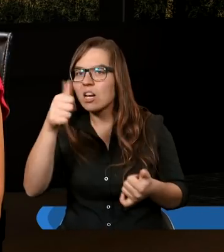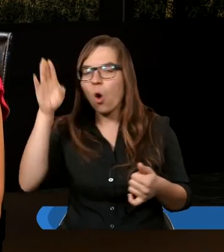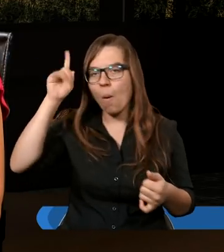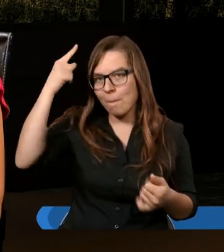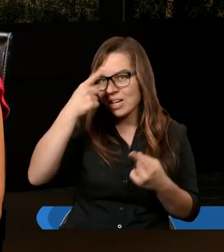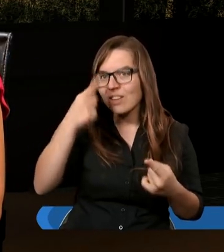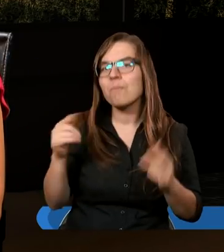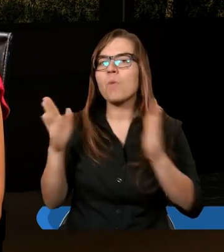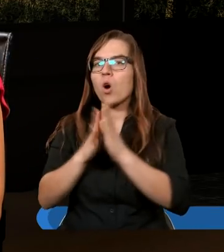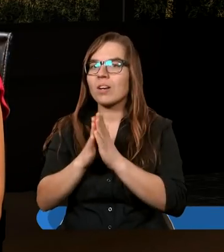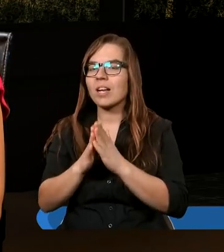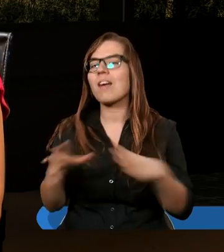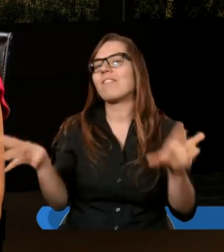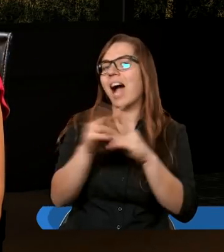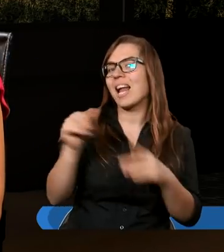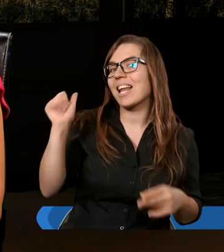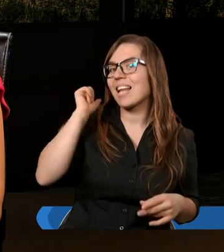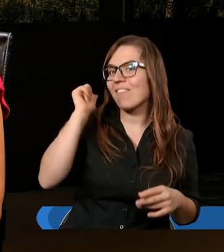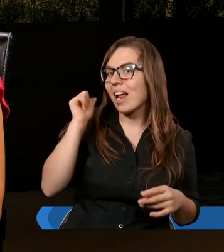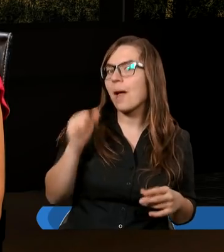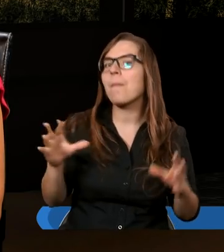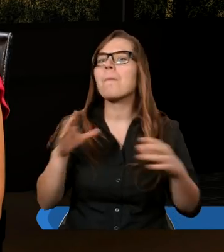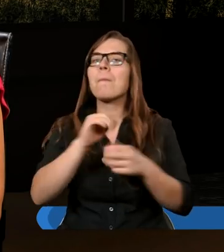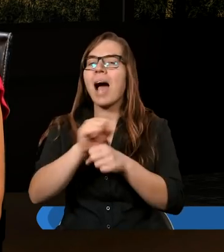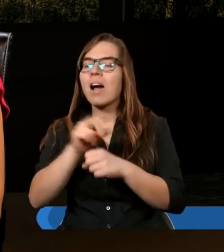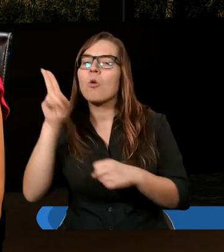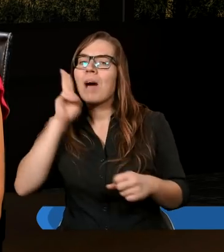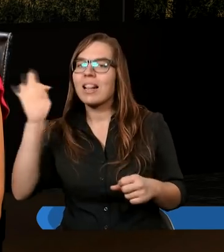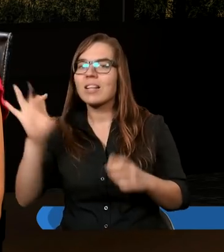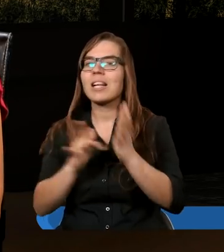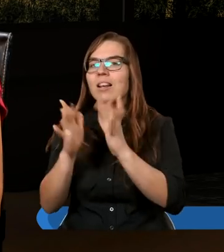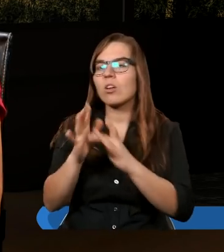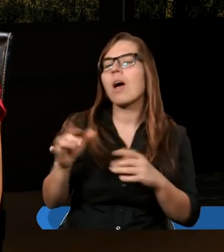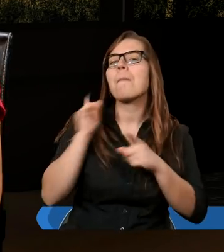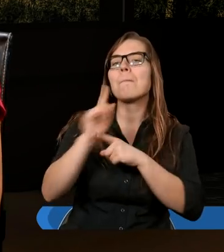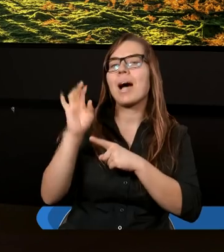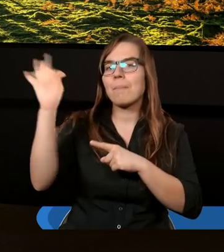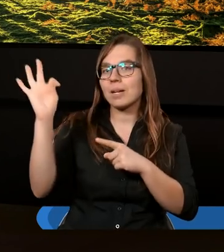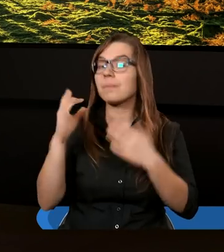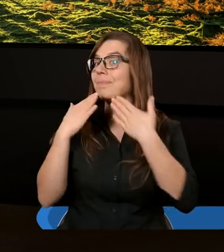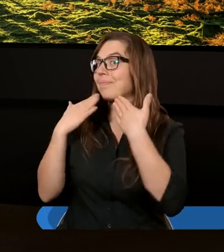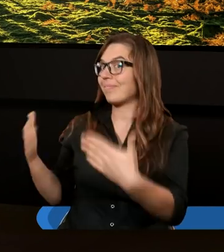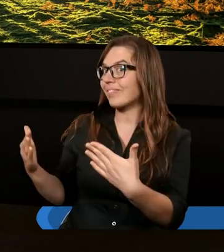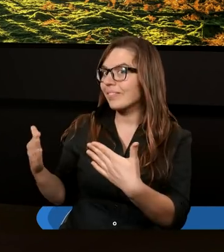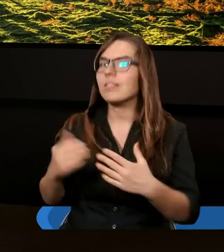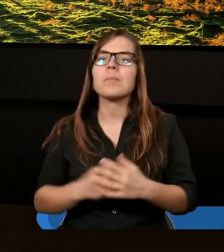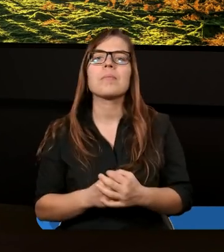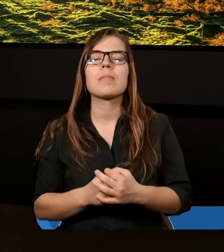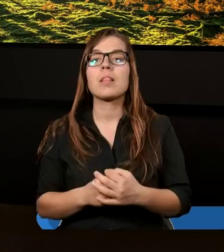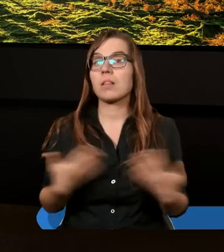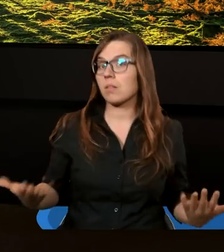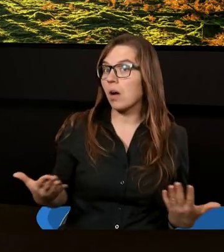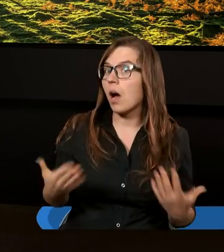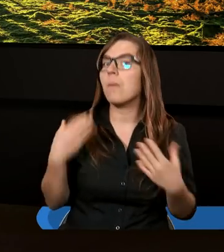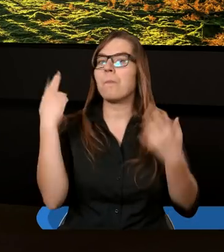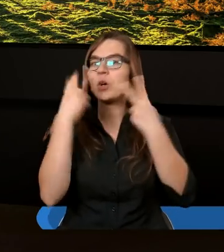modlitwie wraz z niewiastami i z Marią Matką Jezusa i z braćmi Jego. Dziękuję bardzo. Okej,